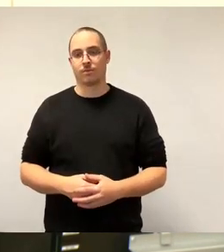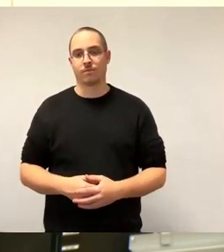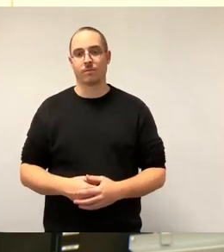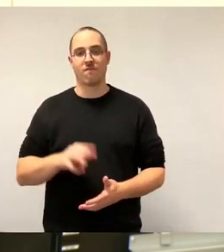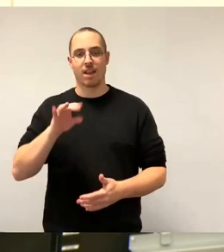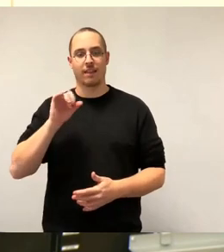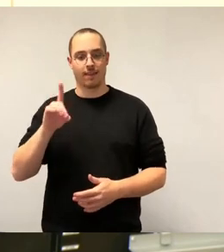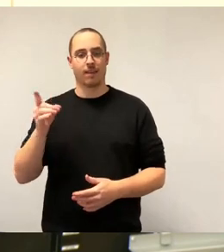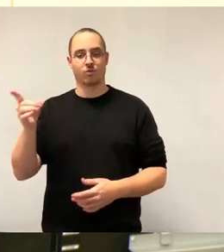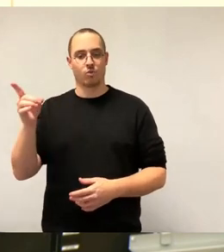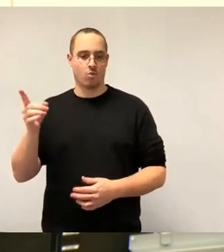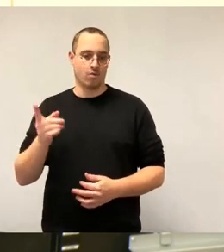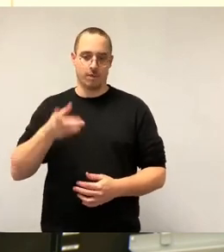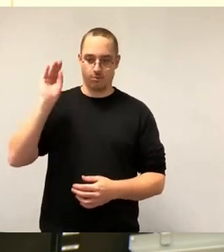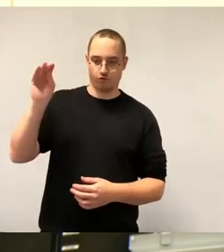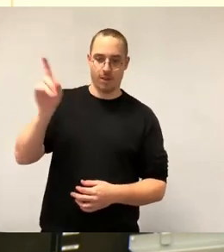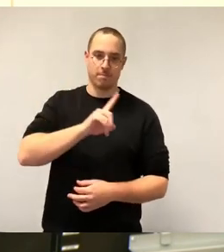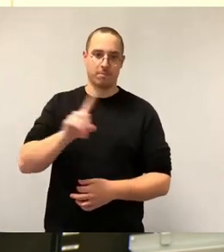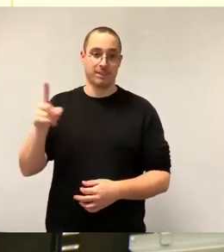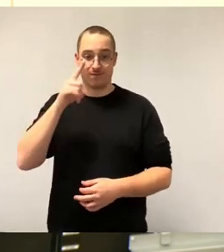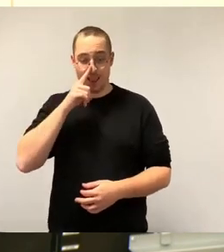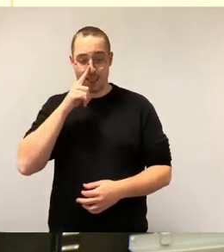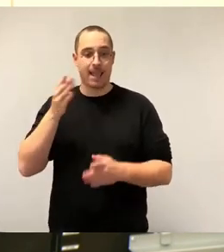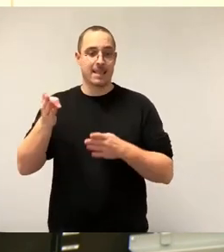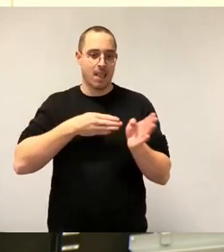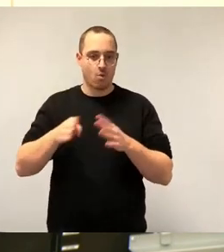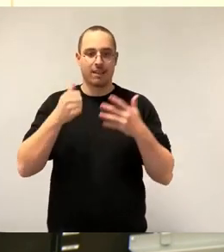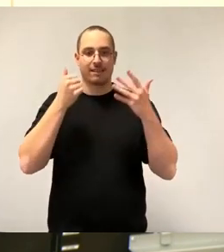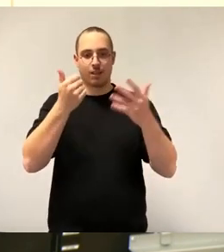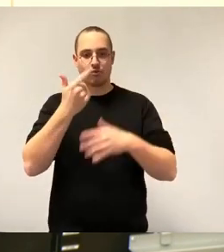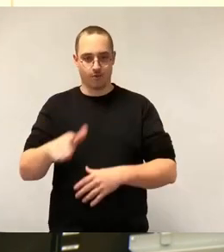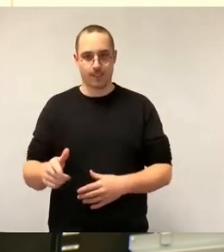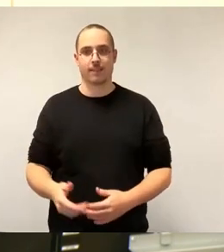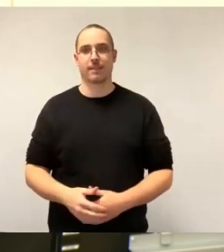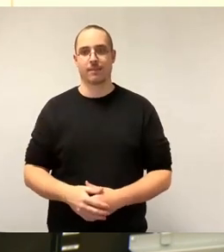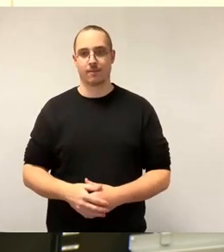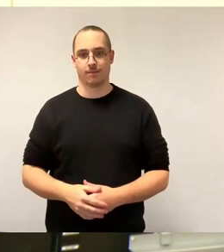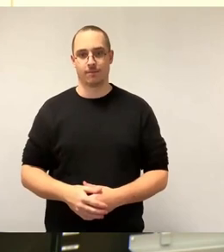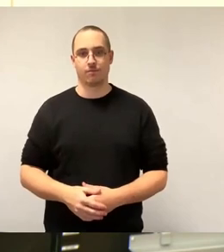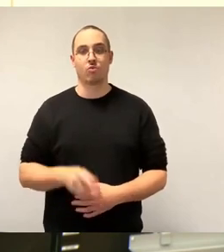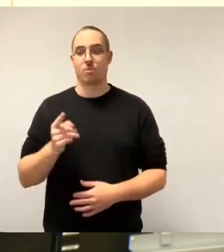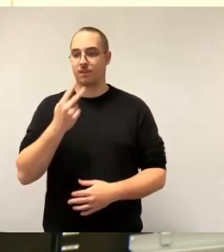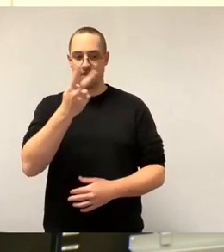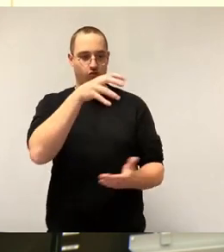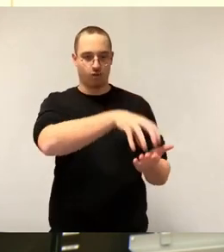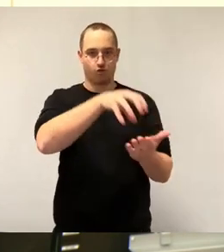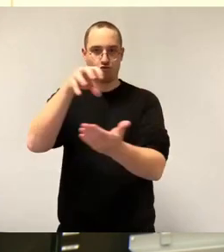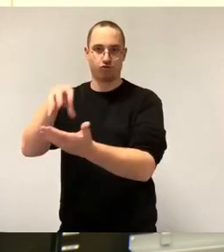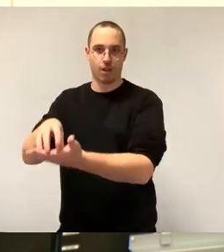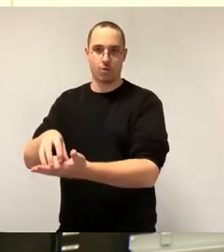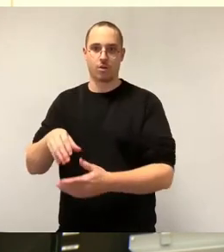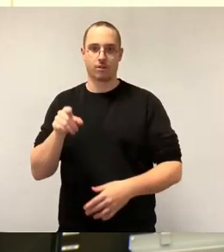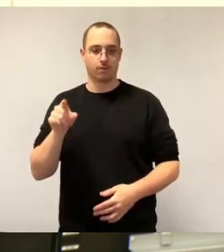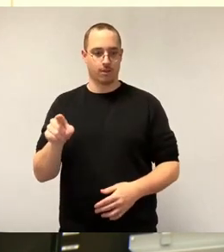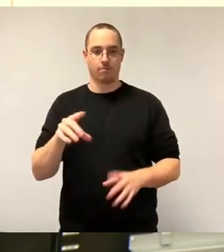Januar 26 zu führen. Wir werden uns der Aufnahme des Baugeschehens an zwei Standorten mit insgesamt 54 Wohneinheiten